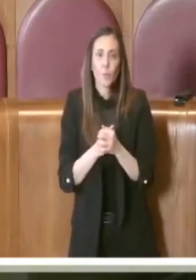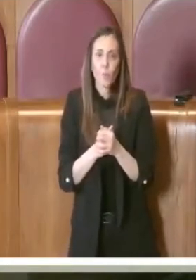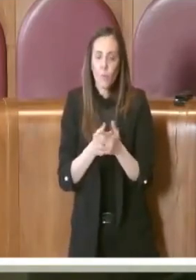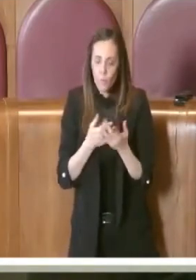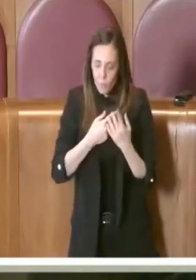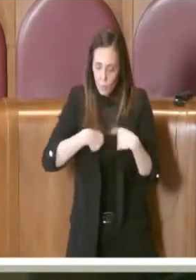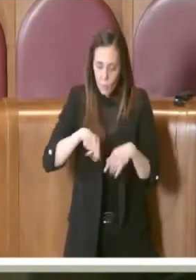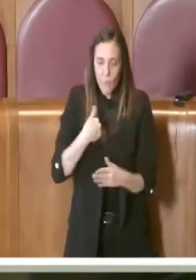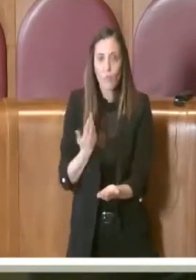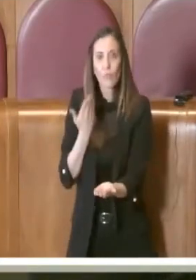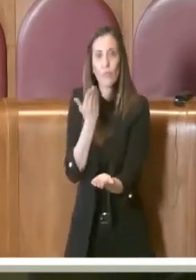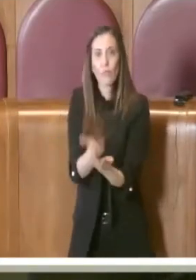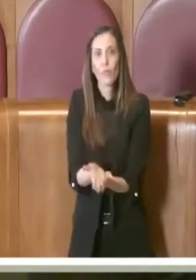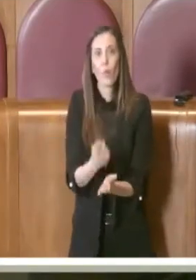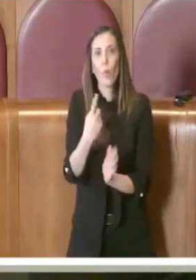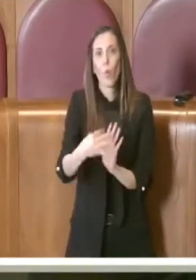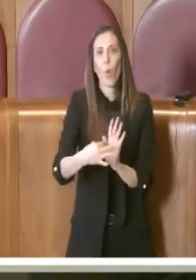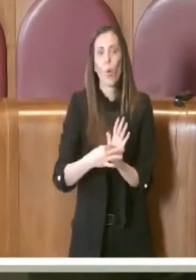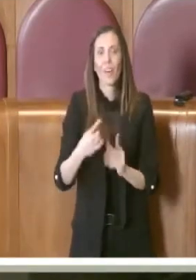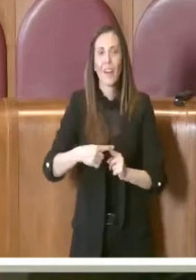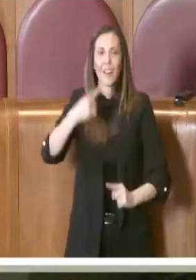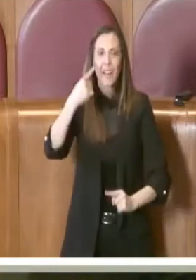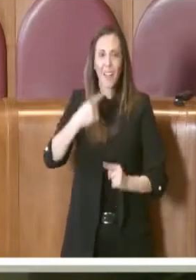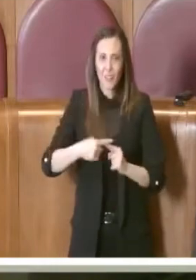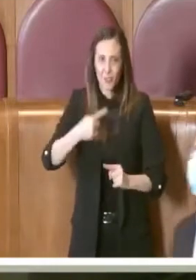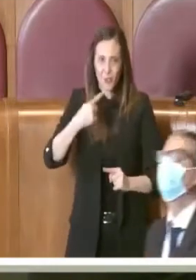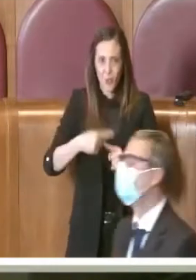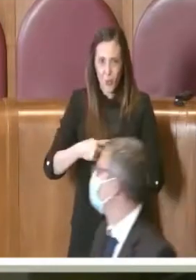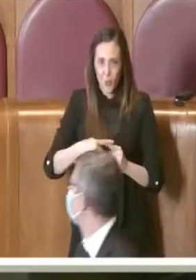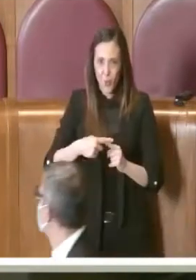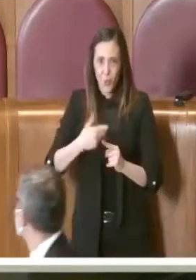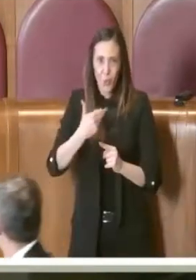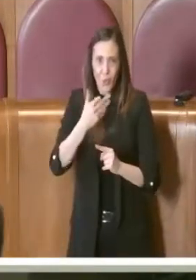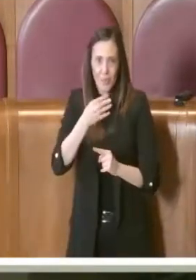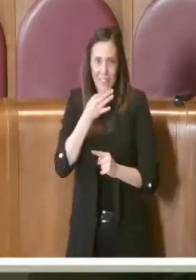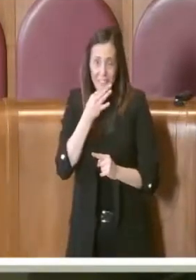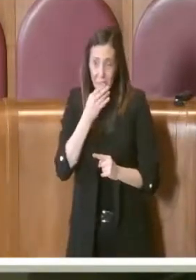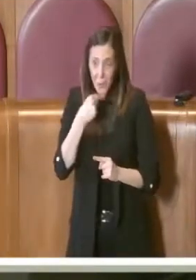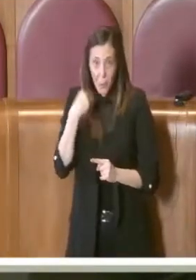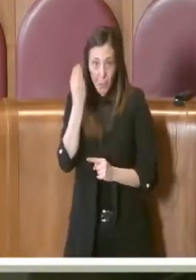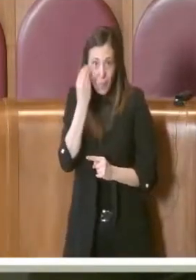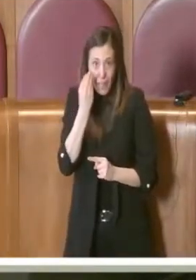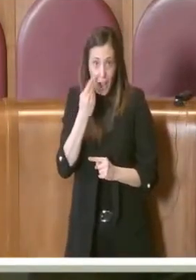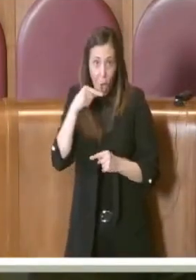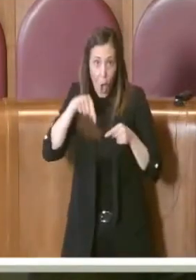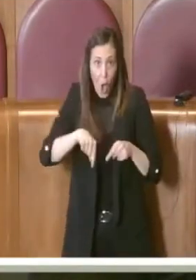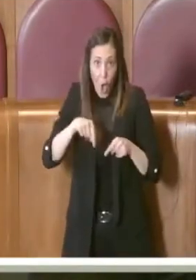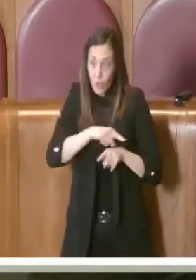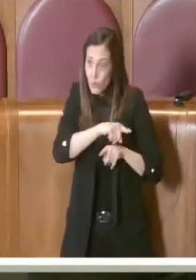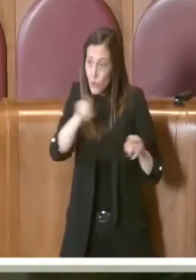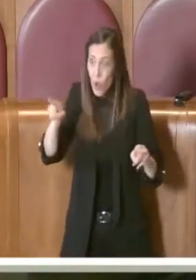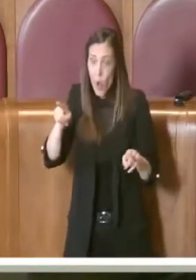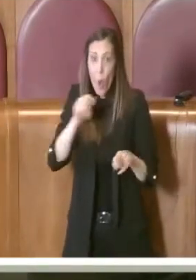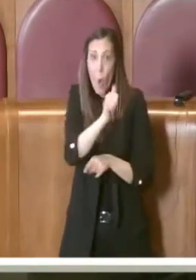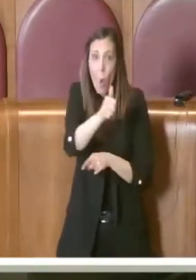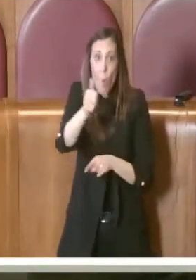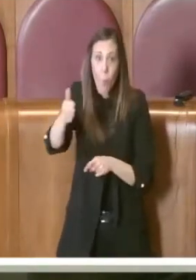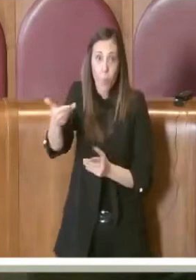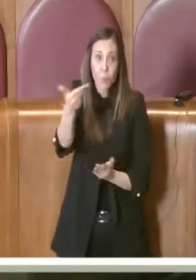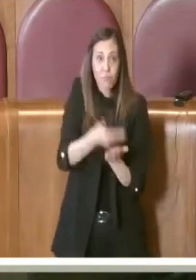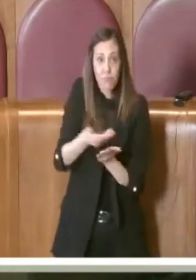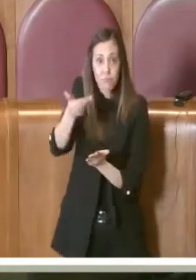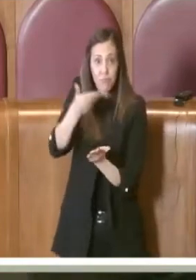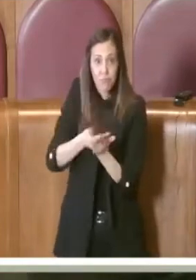ordine del giorno. Credo che ogni forza politica qui rappresentata oggi ne abbia presentato uno. Non abbiamo utilizzato il ciclostile,